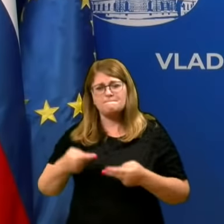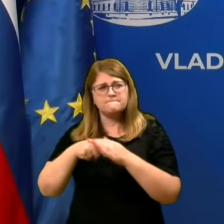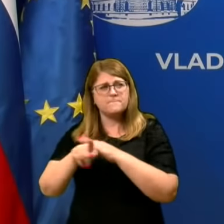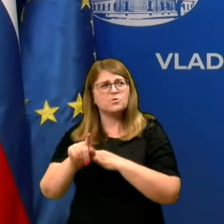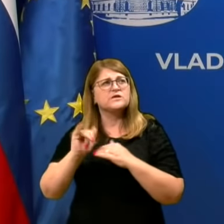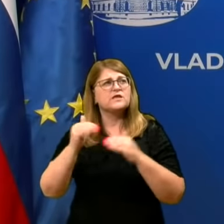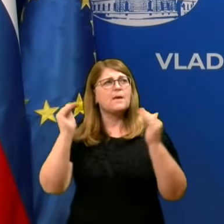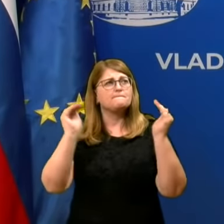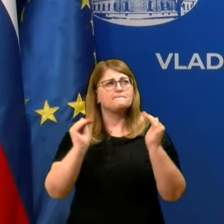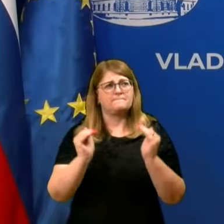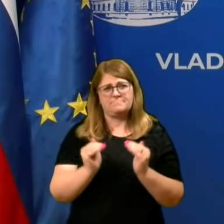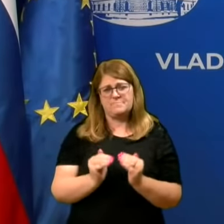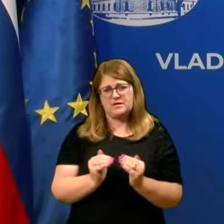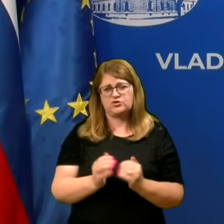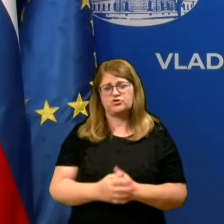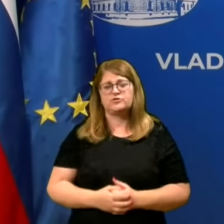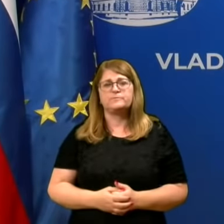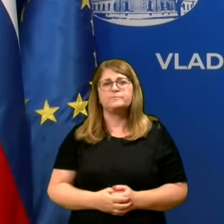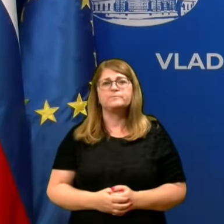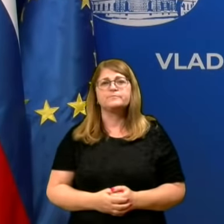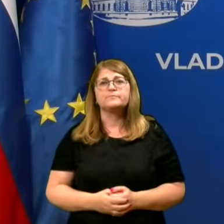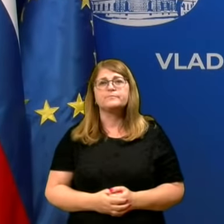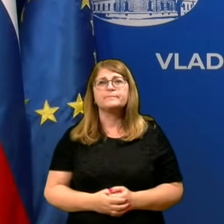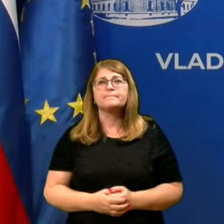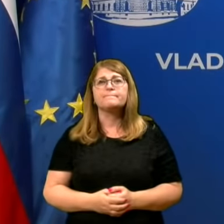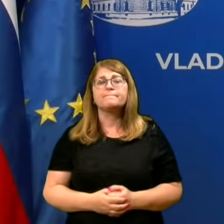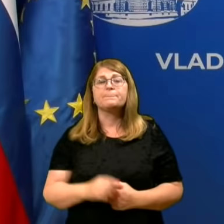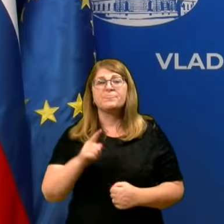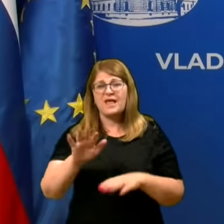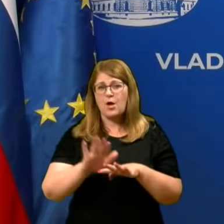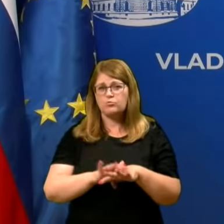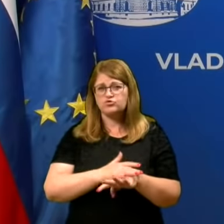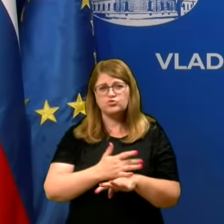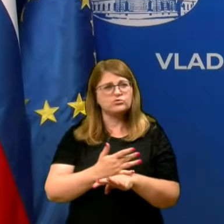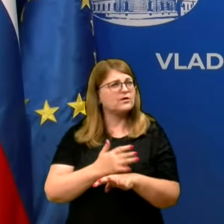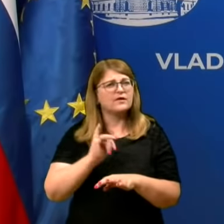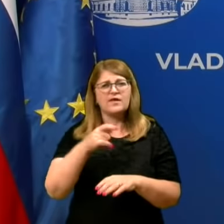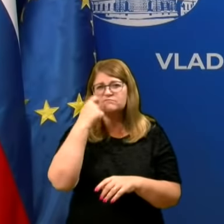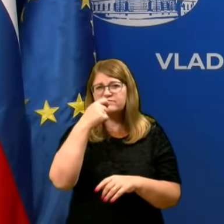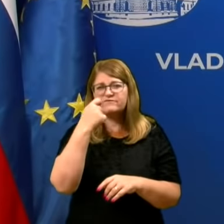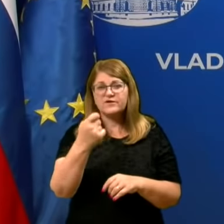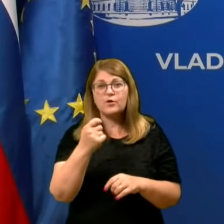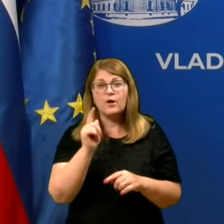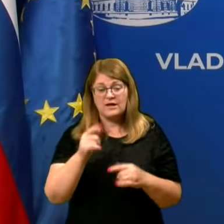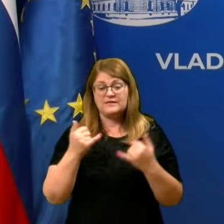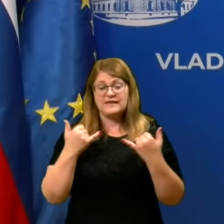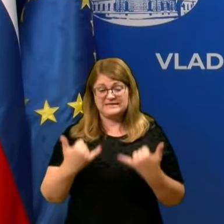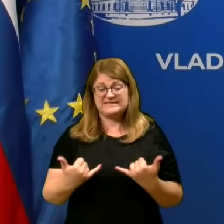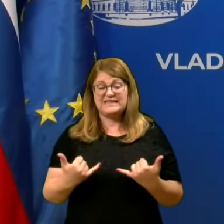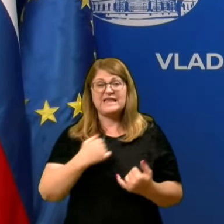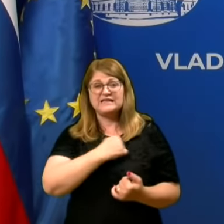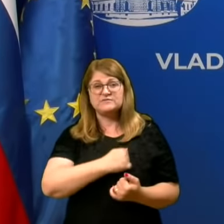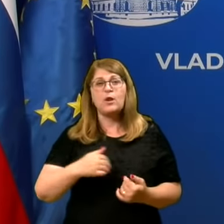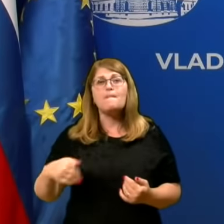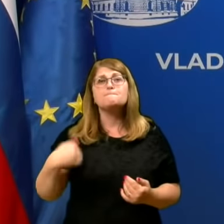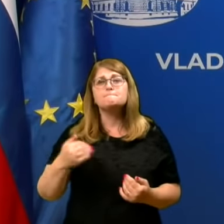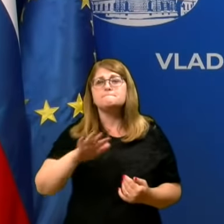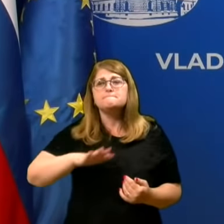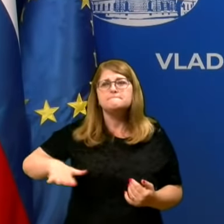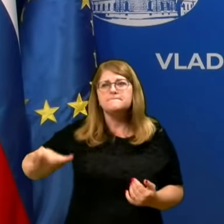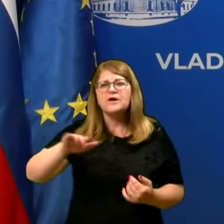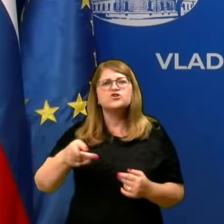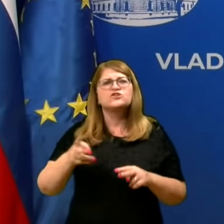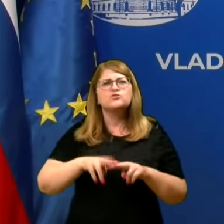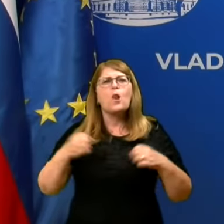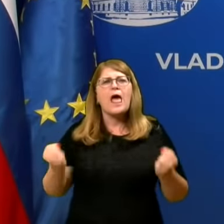intenzivne odjelke ni tako visoka kot v prvem balu. Ta občutek še enkrat podarjem je valjiv, kateri nutno oboleva pri nas mlajša populacija, tista,